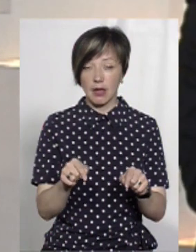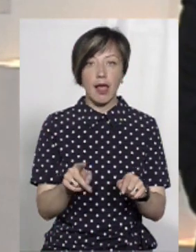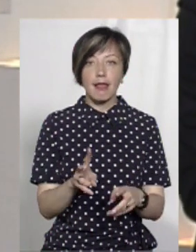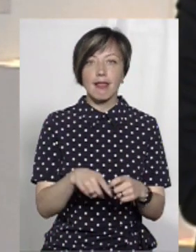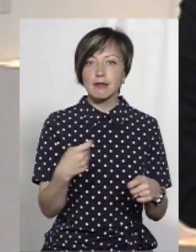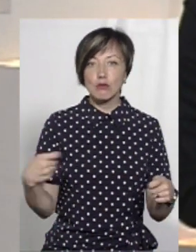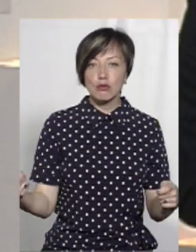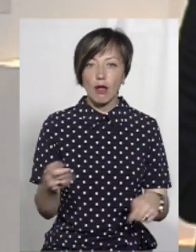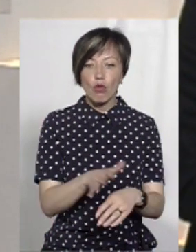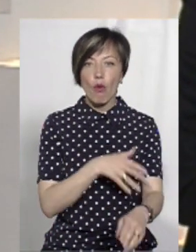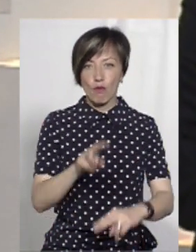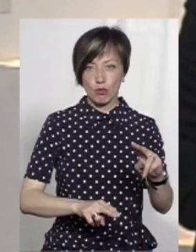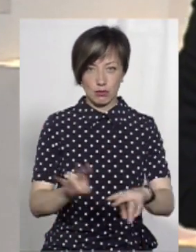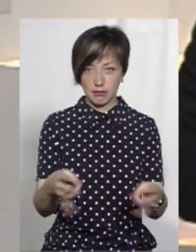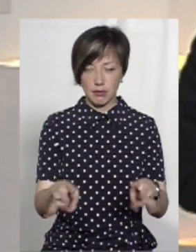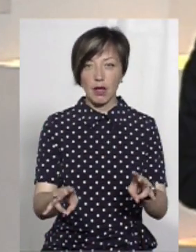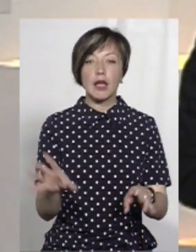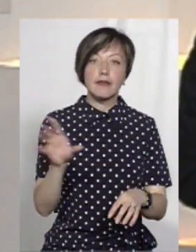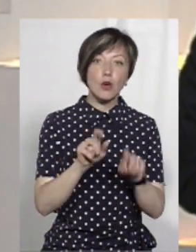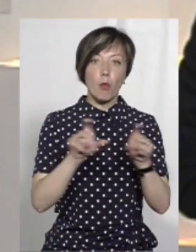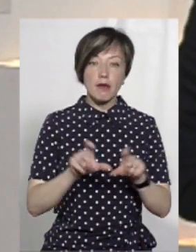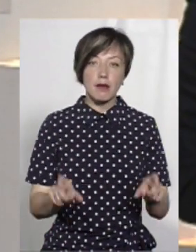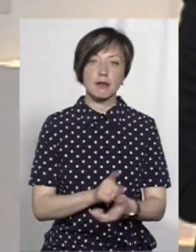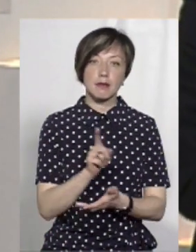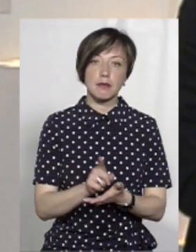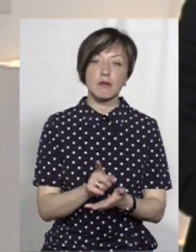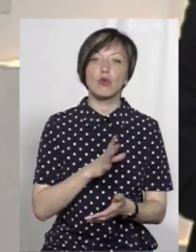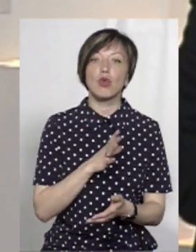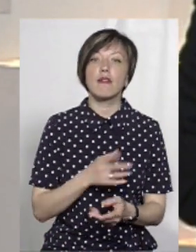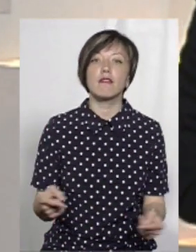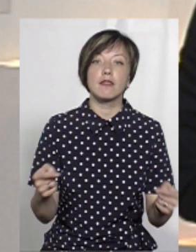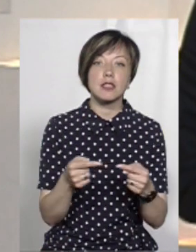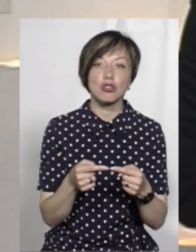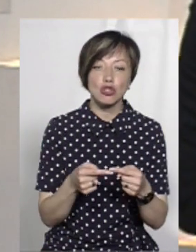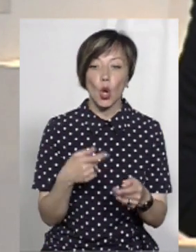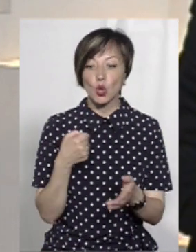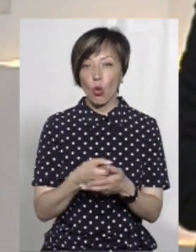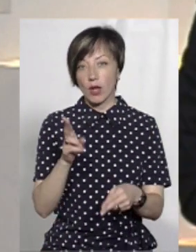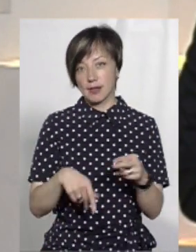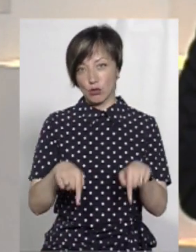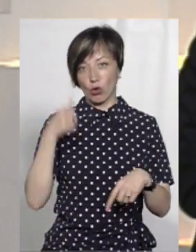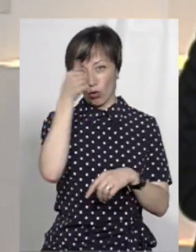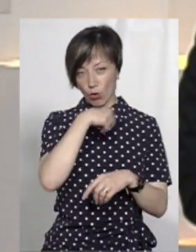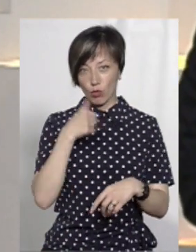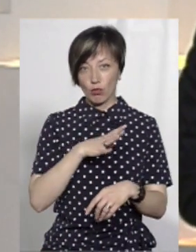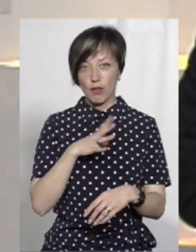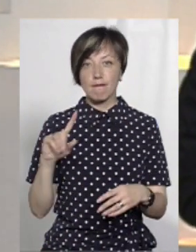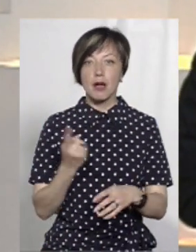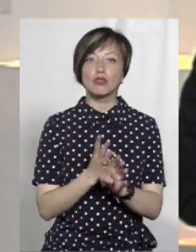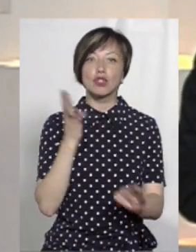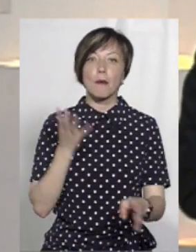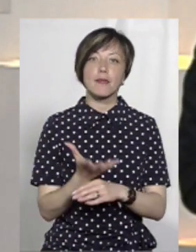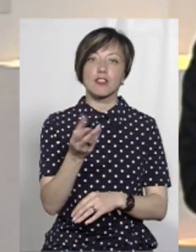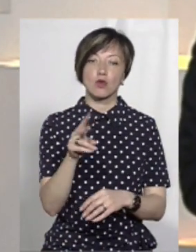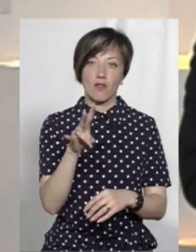знов таки, не запускати довгу. Всі об'єкти, які були визначені до кінця цього року, вони були в першу